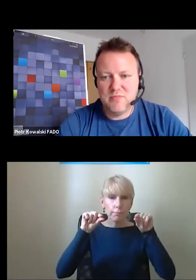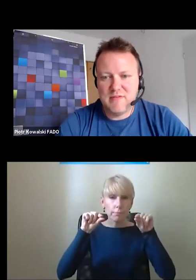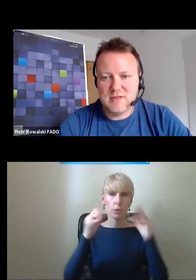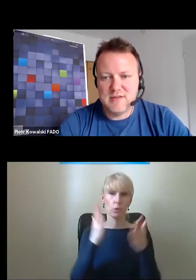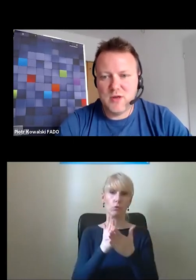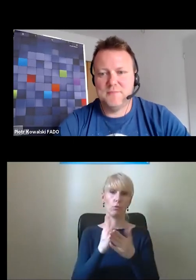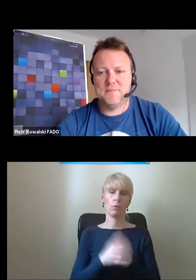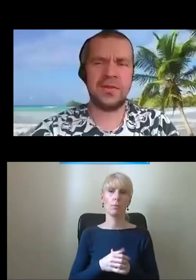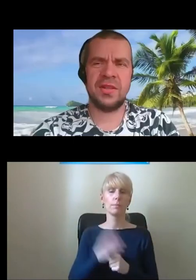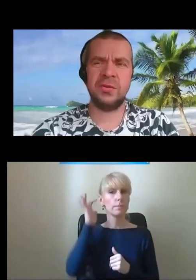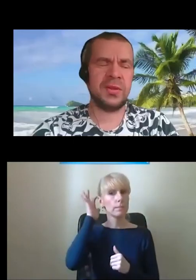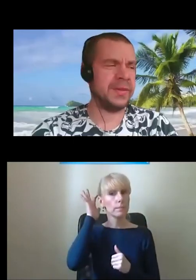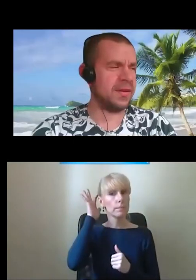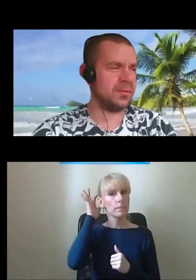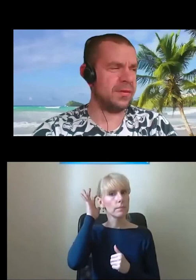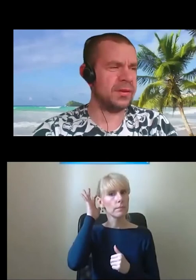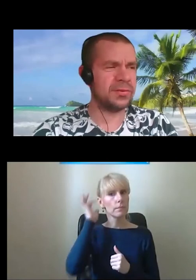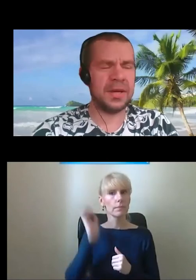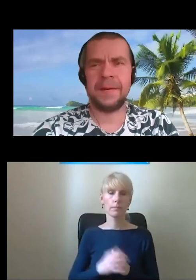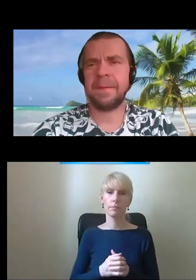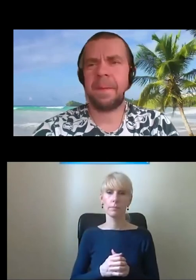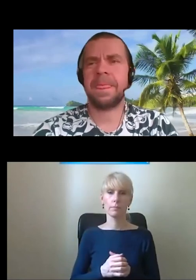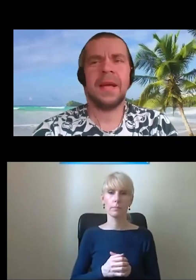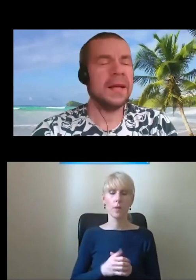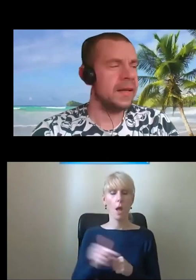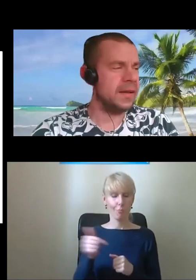po prawej stronie. Muszę uważać na odruchy bezwarunkowe, dobrze.